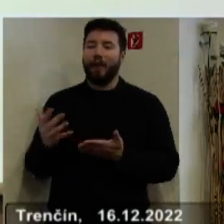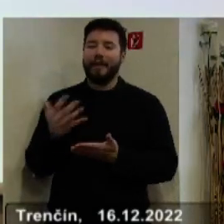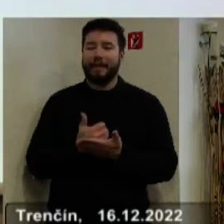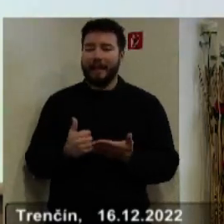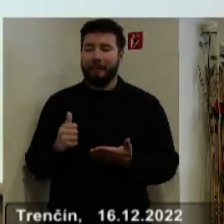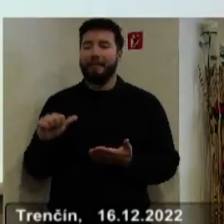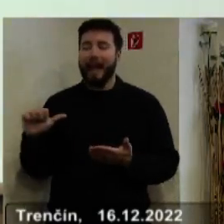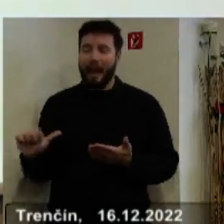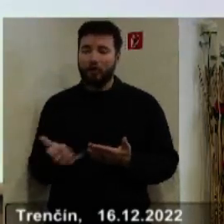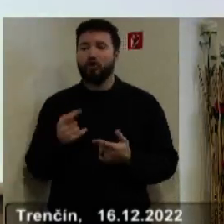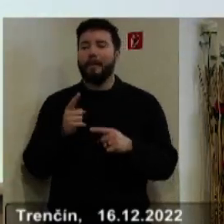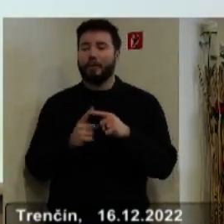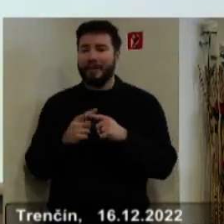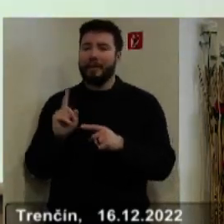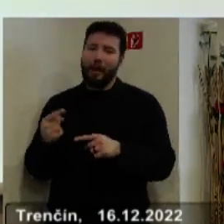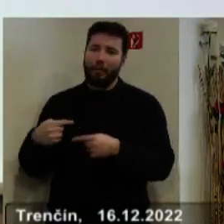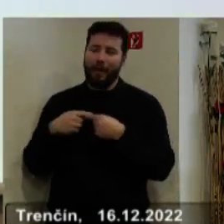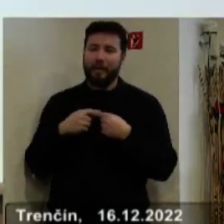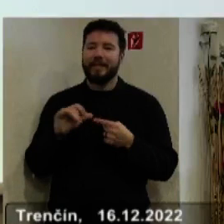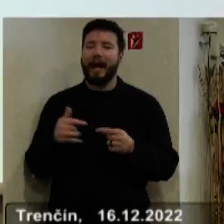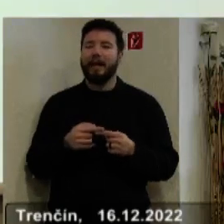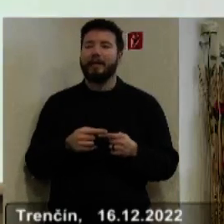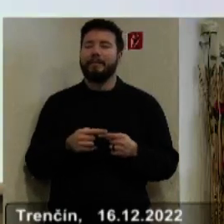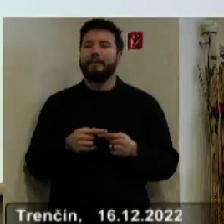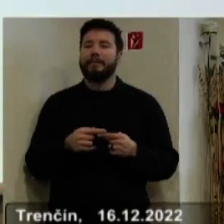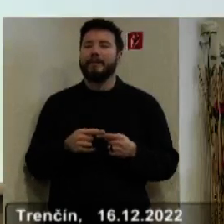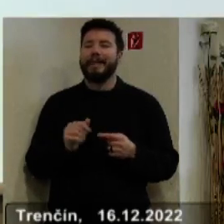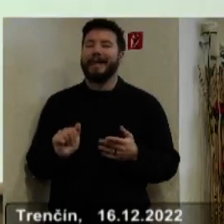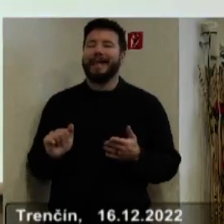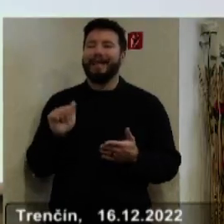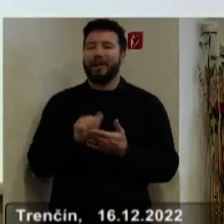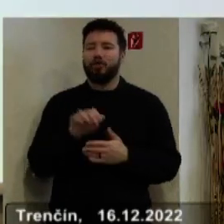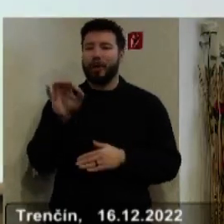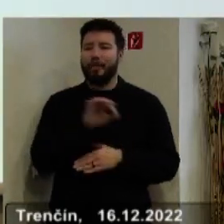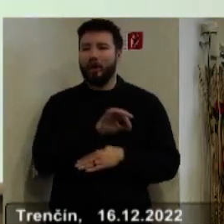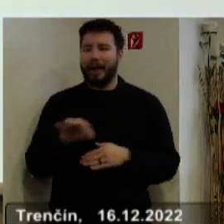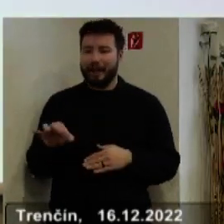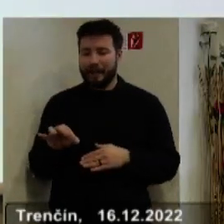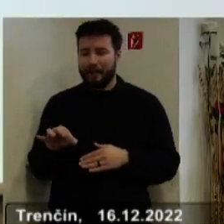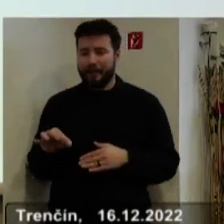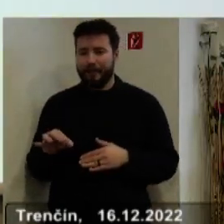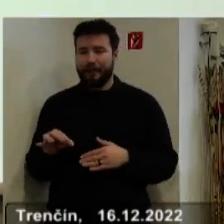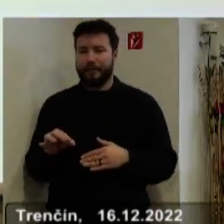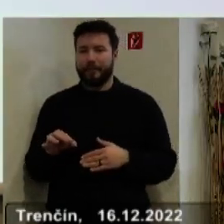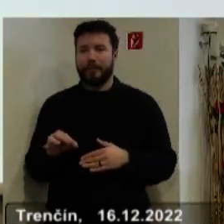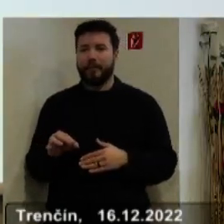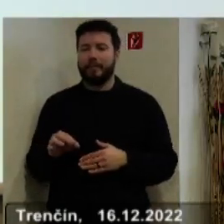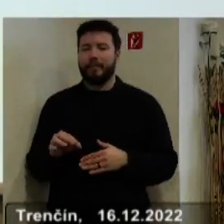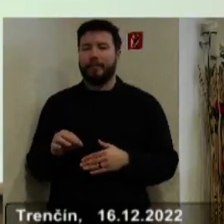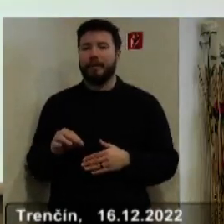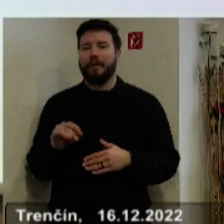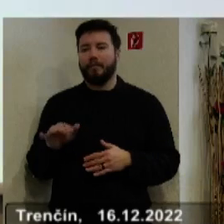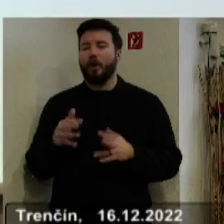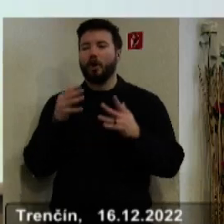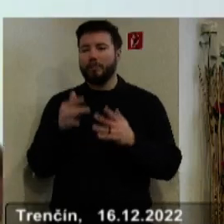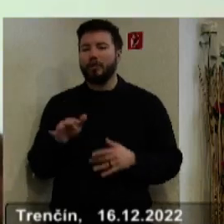samozprávneho kraja by mal pozitívne ovplyvniť aj proces implementácie investičných projektov, ktoré sú za týmto účelom